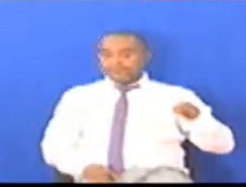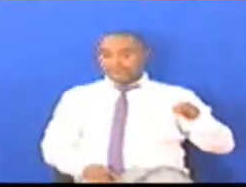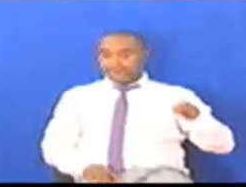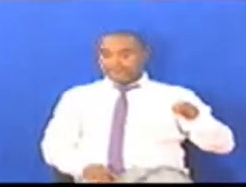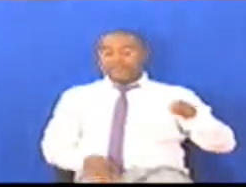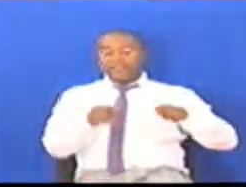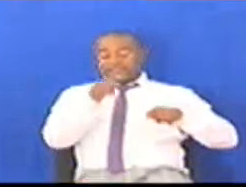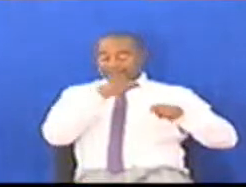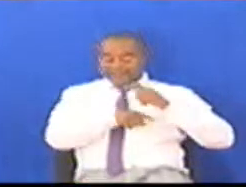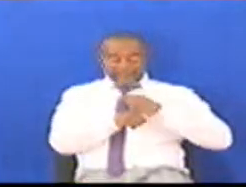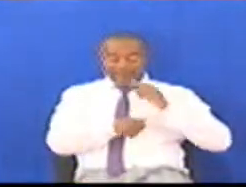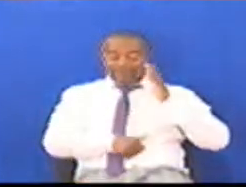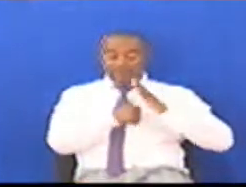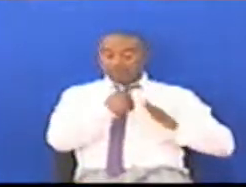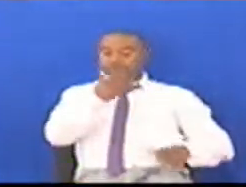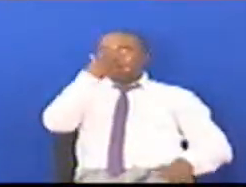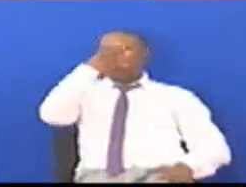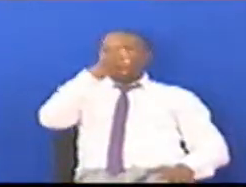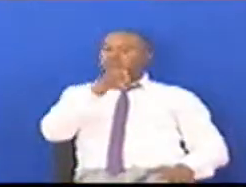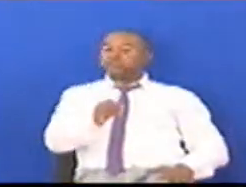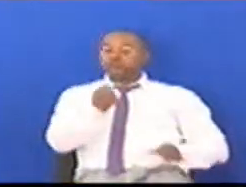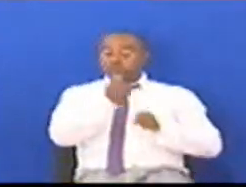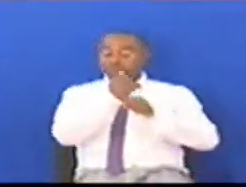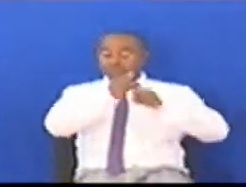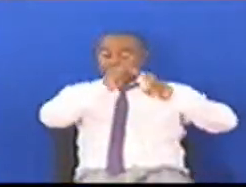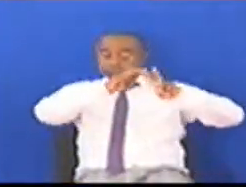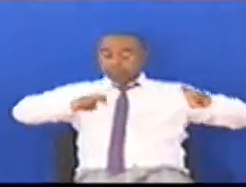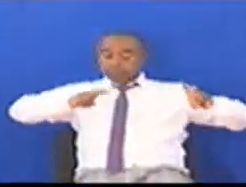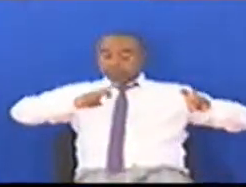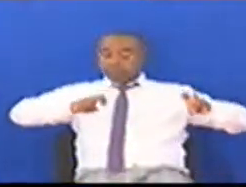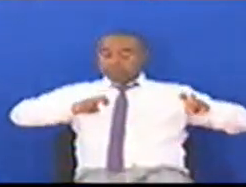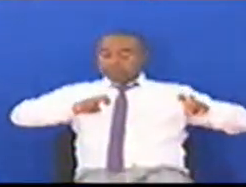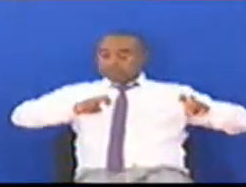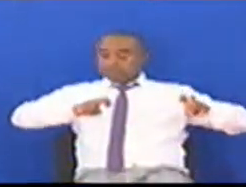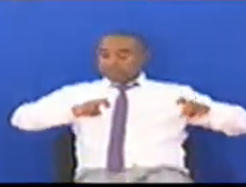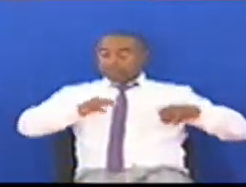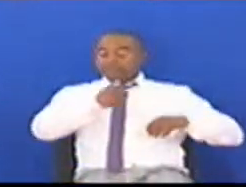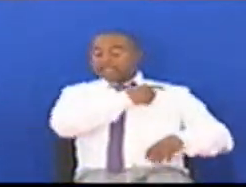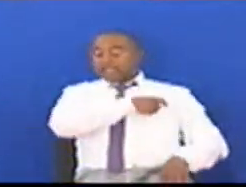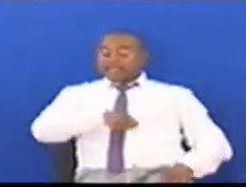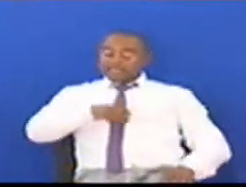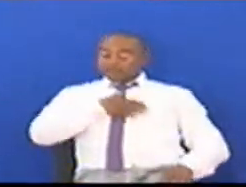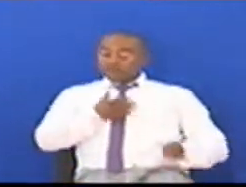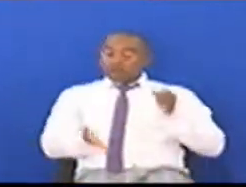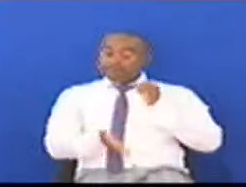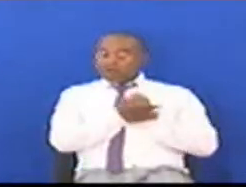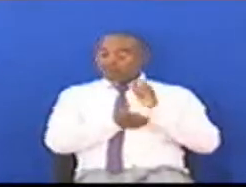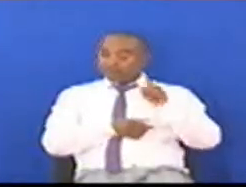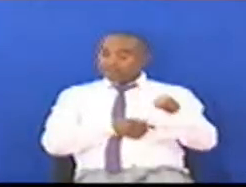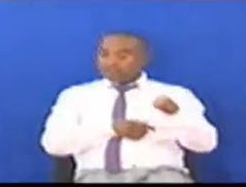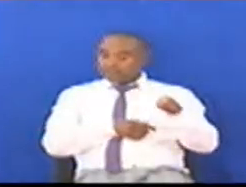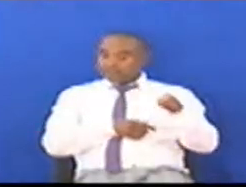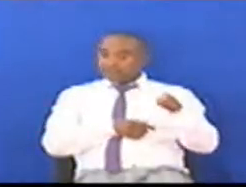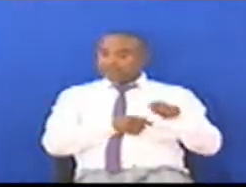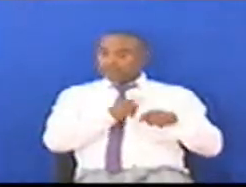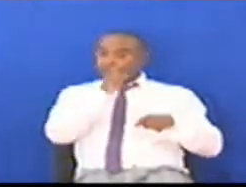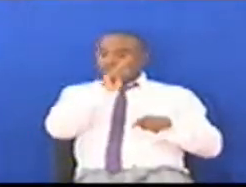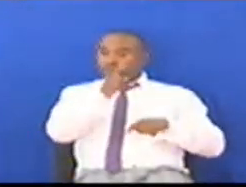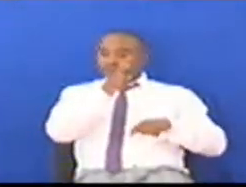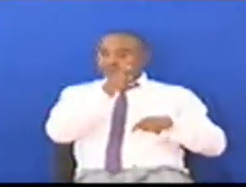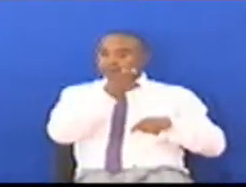Amcini Ambao Wameofanyia Research Mwishimewa Raisi Wajamudi Mwungano Tanzania Yuko Kwenye Number